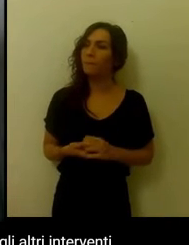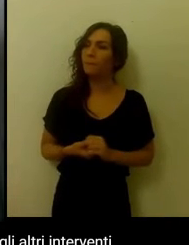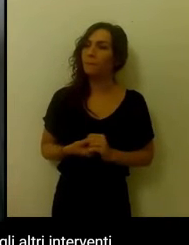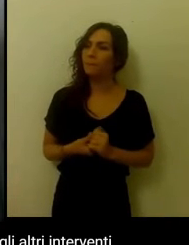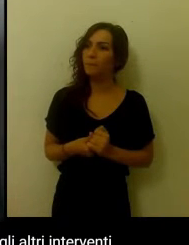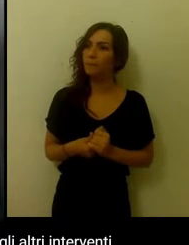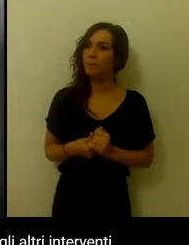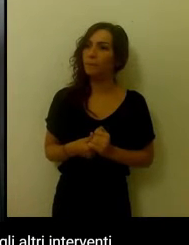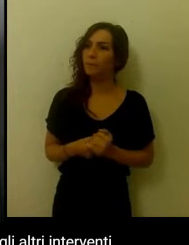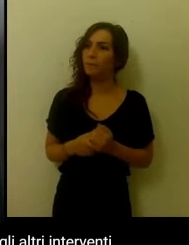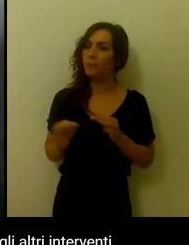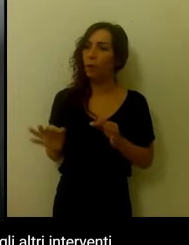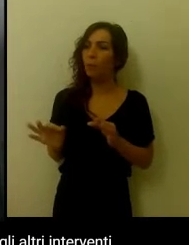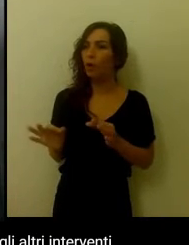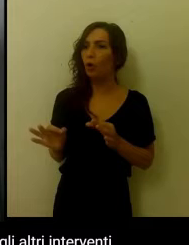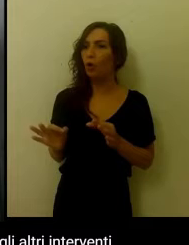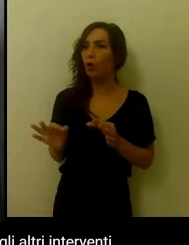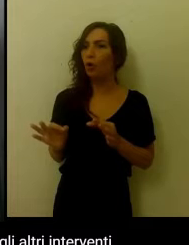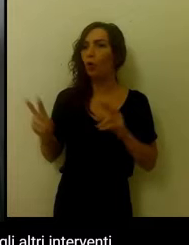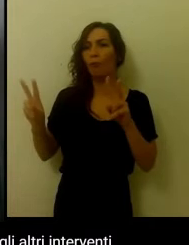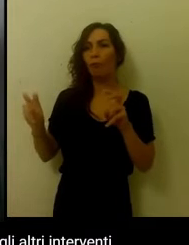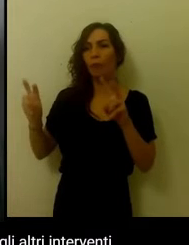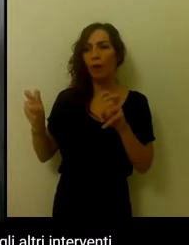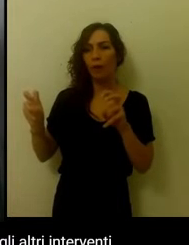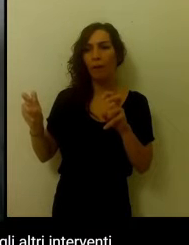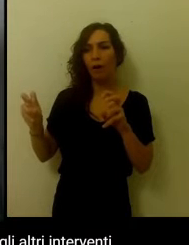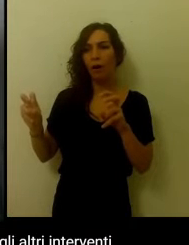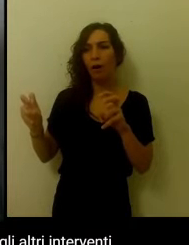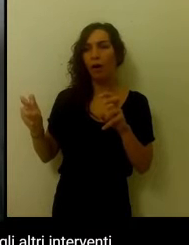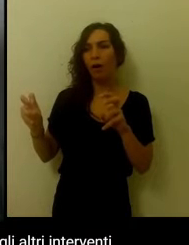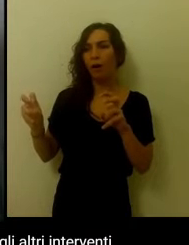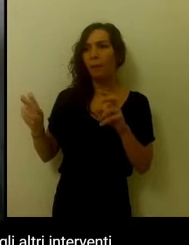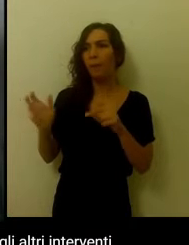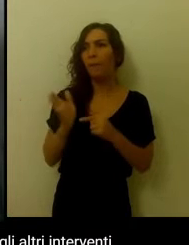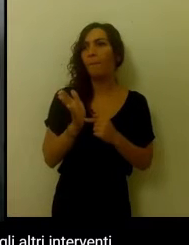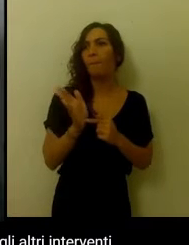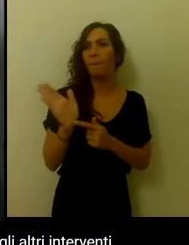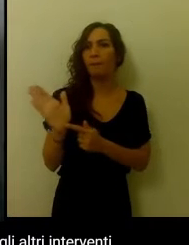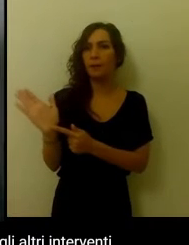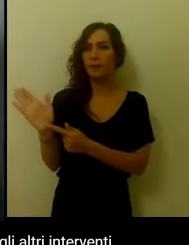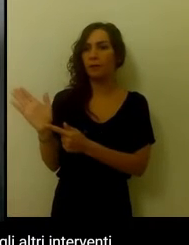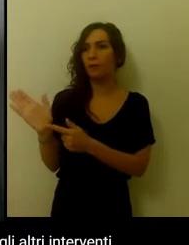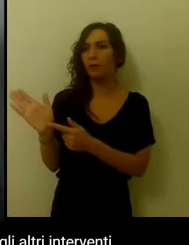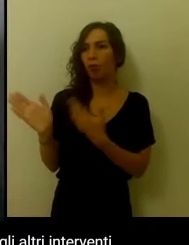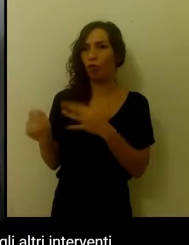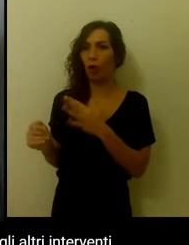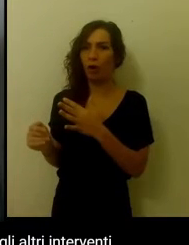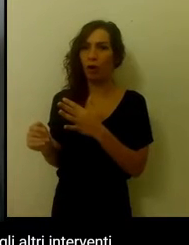appunto un tema che è stato portato in evidenza negli altri due